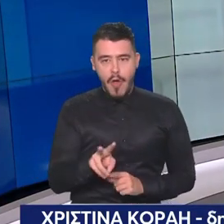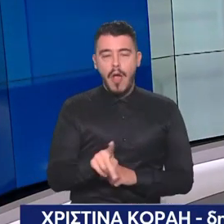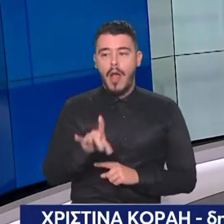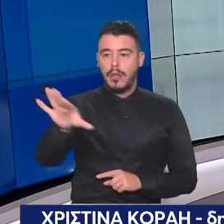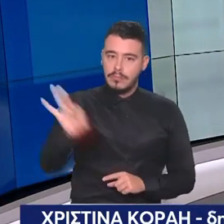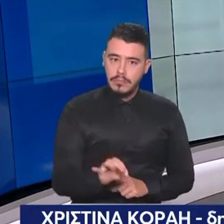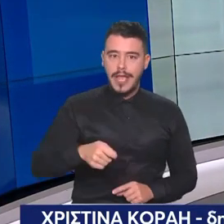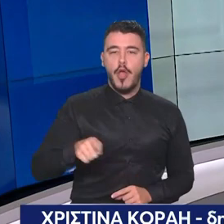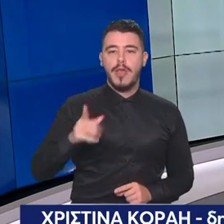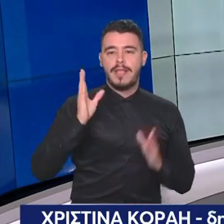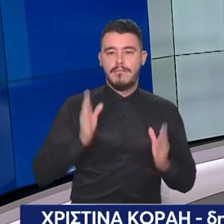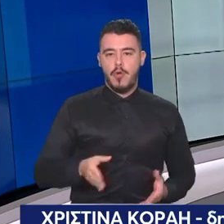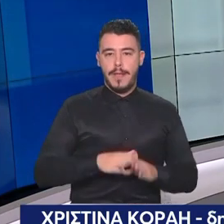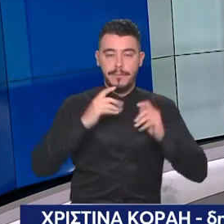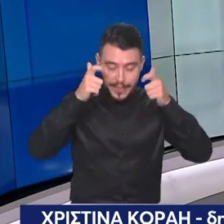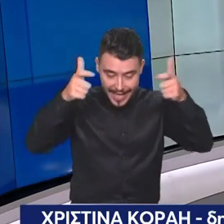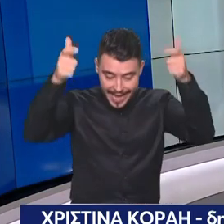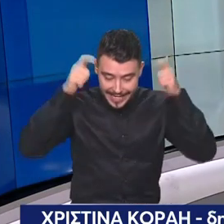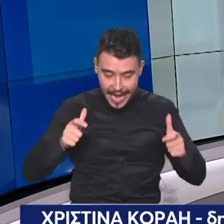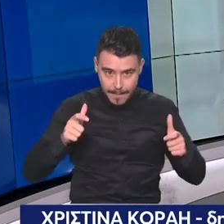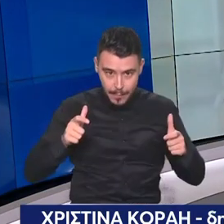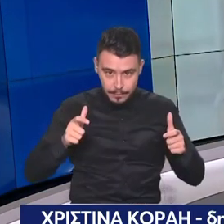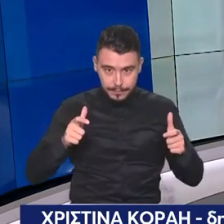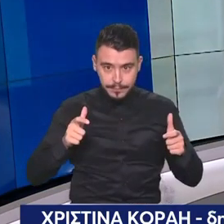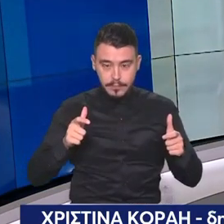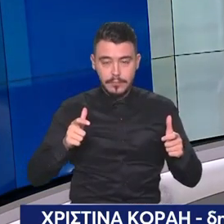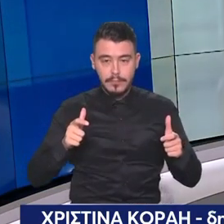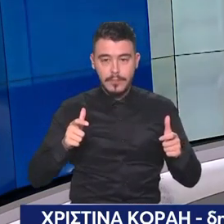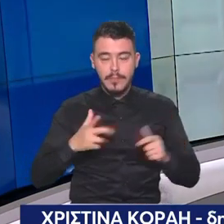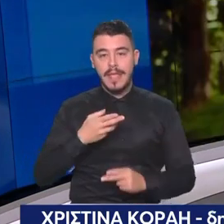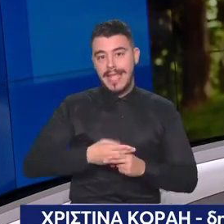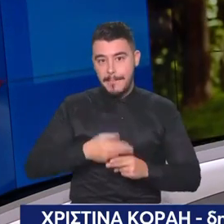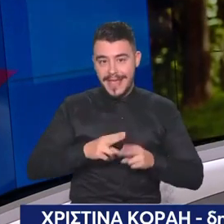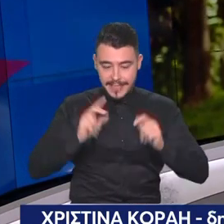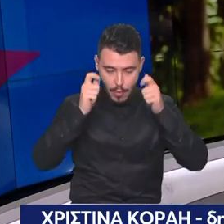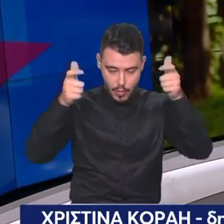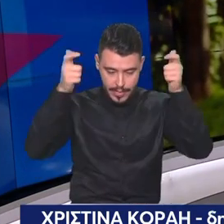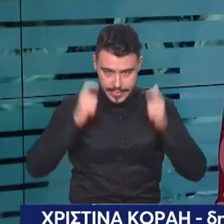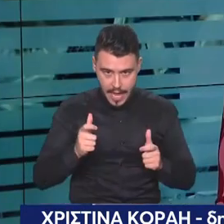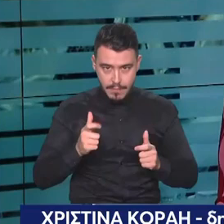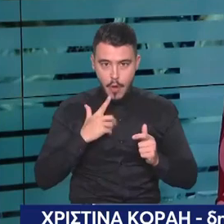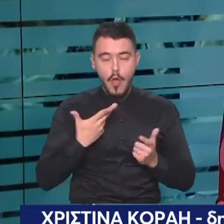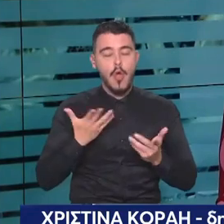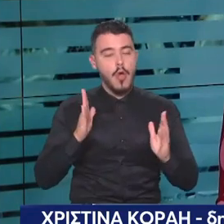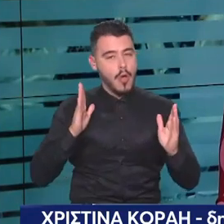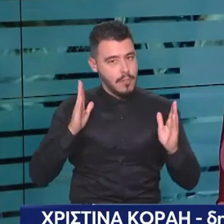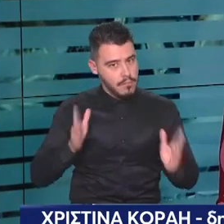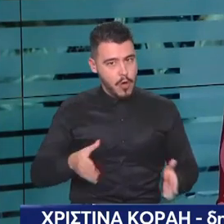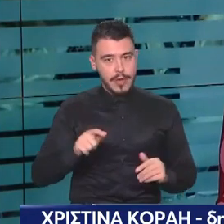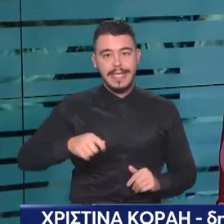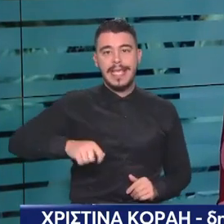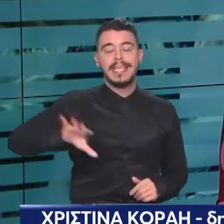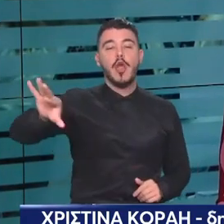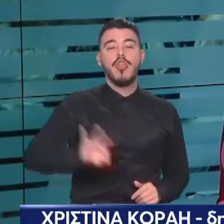αποφευχθεί γιατί από την ώρα που θα έχουμε γάμο έτσι όπως είναι τα πράγματα δεν μπορεί να αποφευχθεί. Θα προβλέπετε, θα θεσπίζετε και υιοθεσία